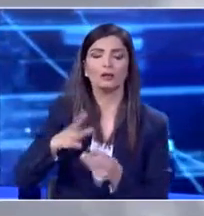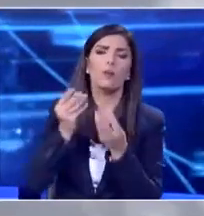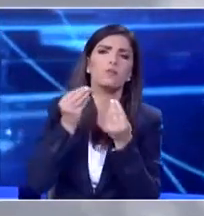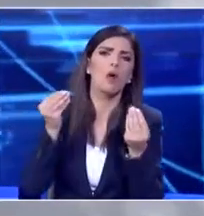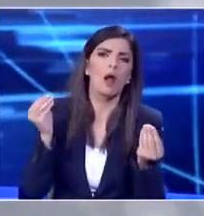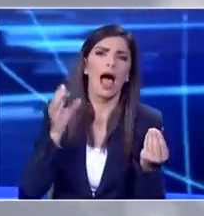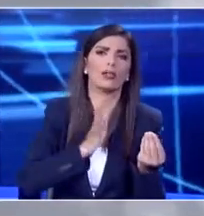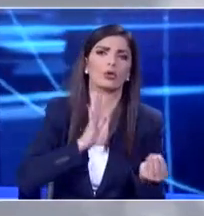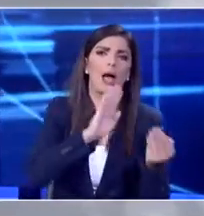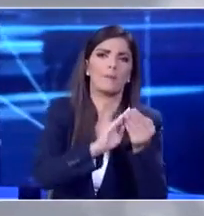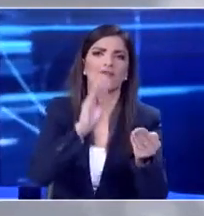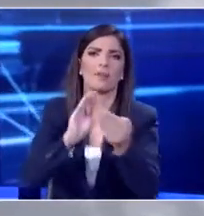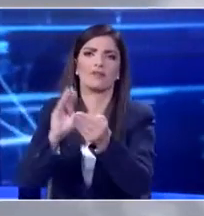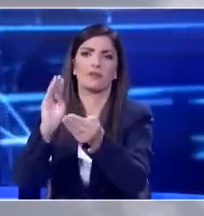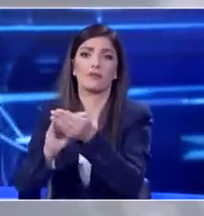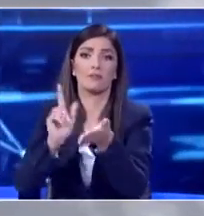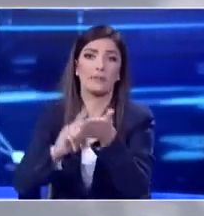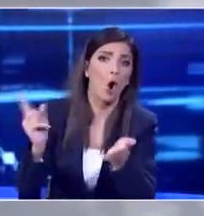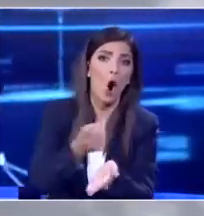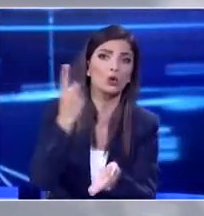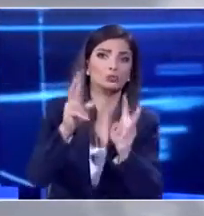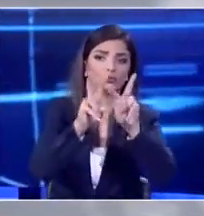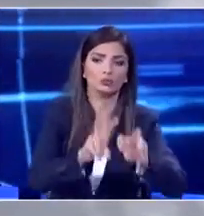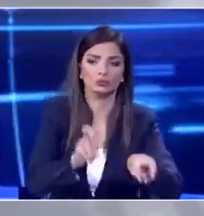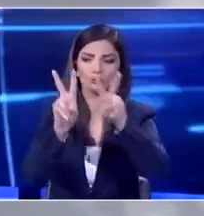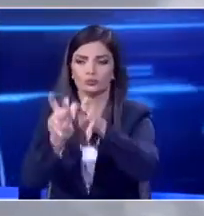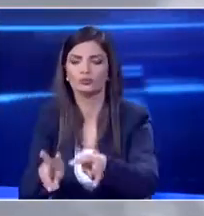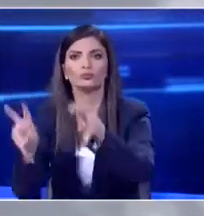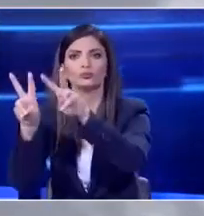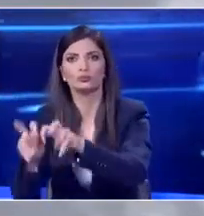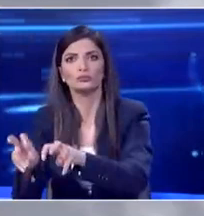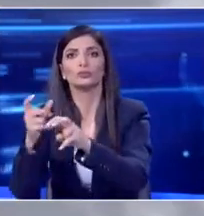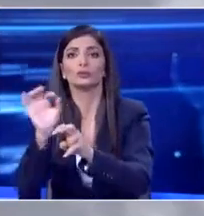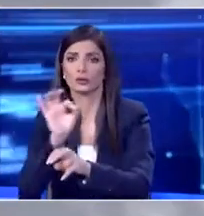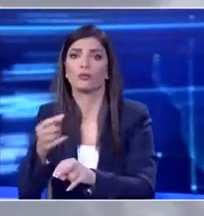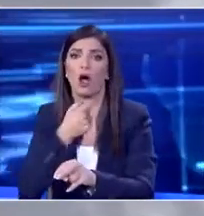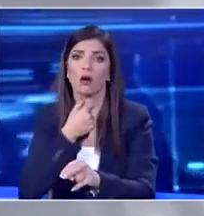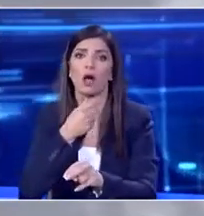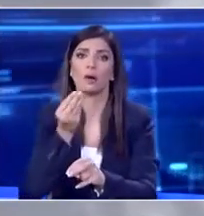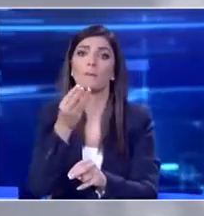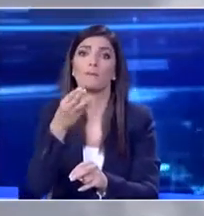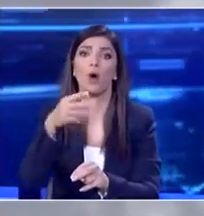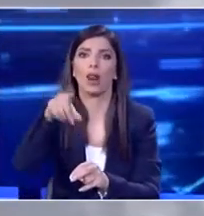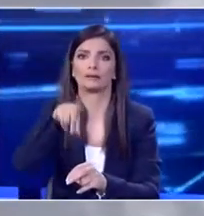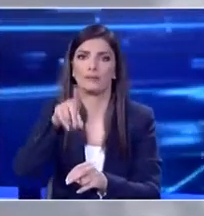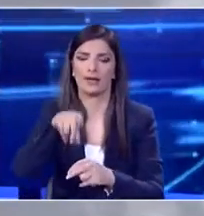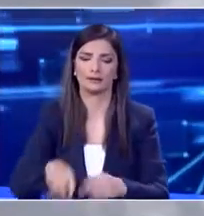ώστε να δούμε αν υπάρχουν άλλα επιβεβαινά κρούσμα Είχε ελευθεί στο αεροδρόμιο